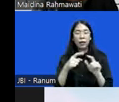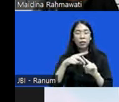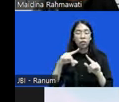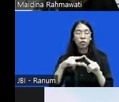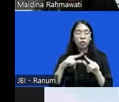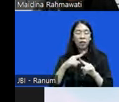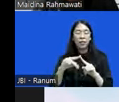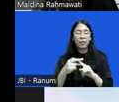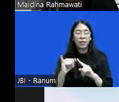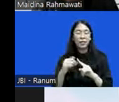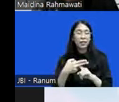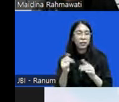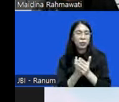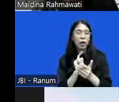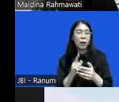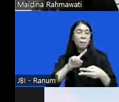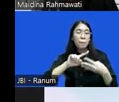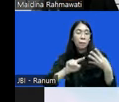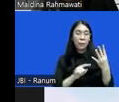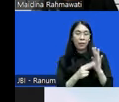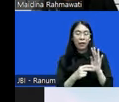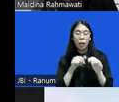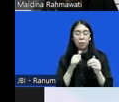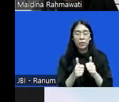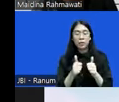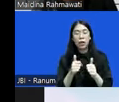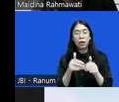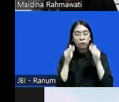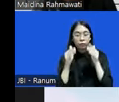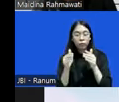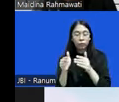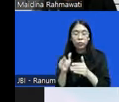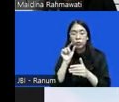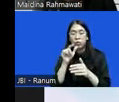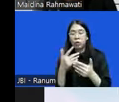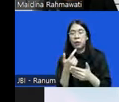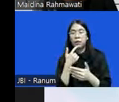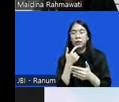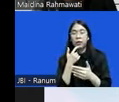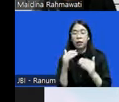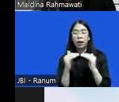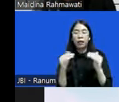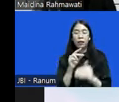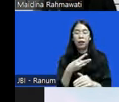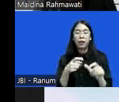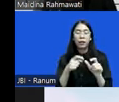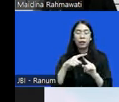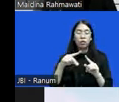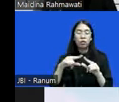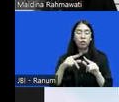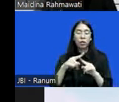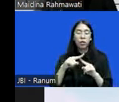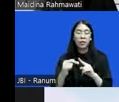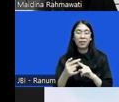bisa kita tahu yang kita bisa address ketika kita bicarakan karya restoratif yaitu dia terkait dengan